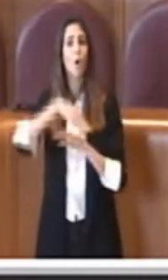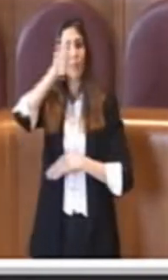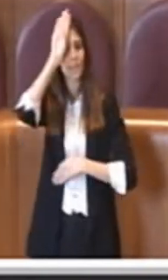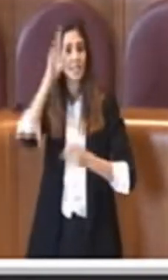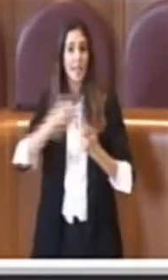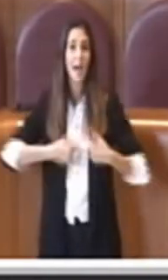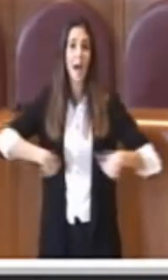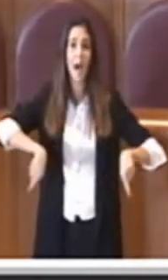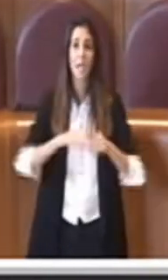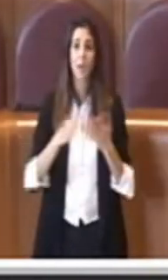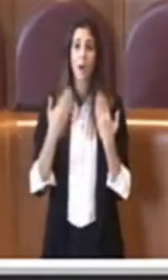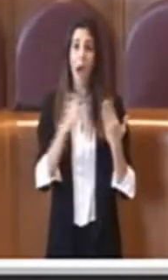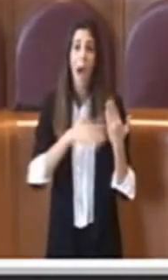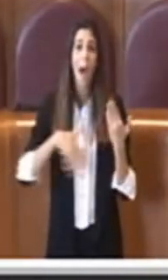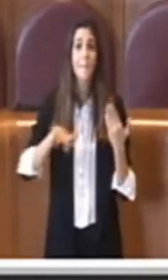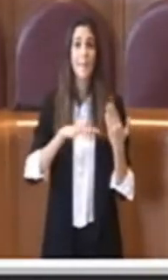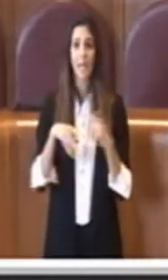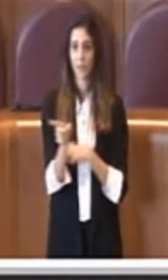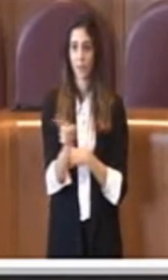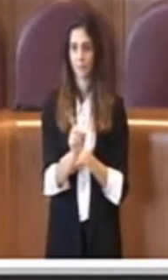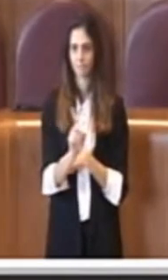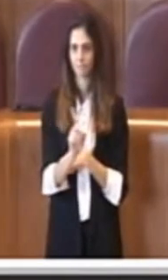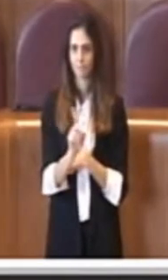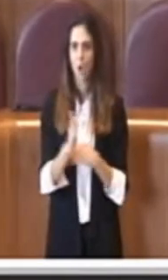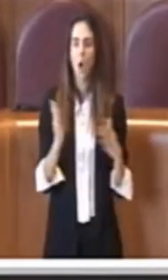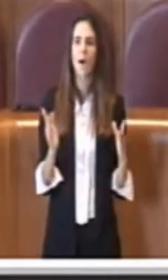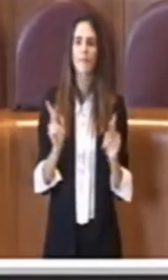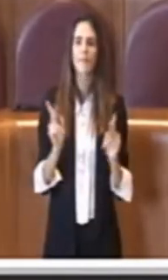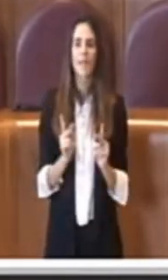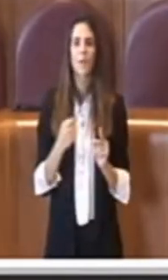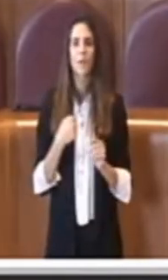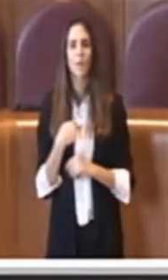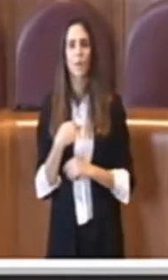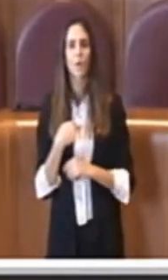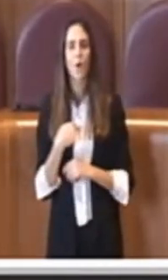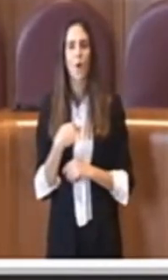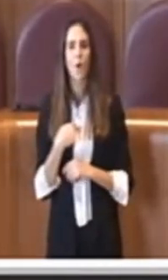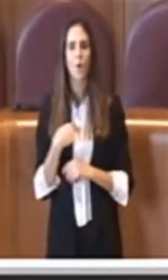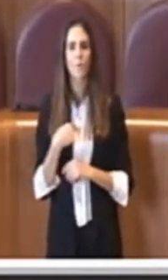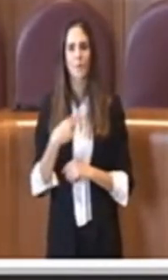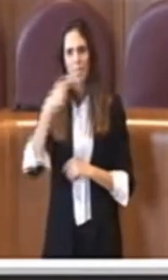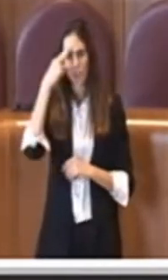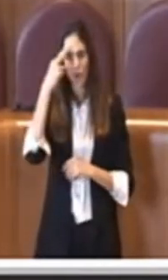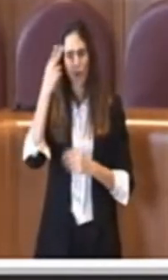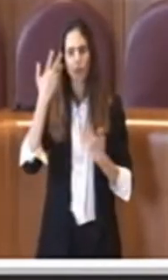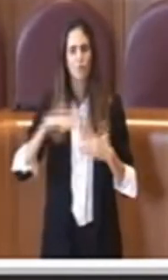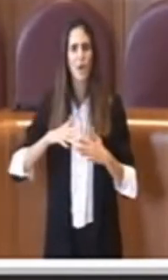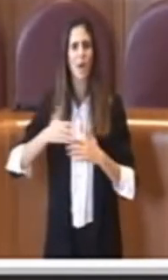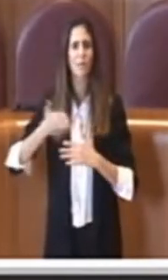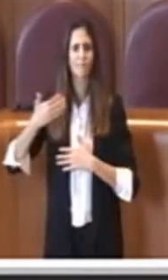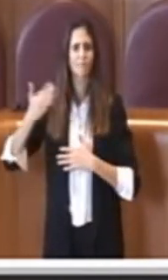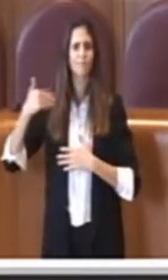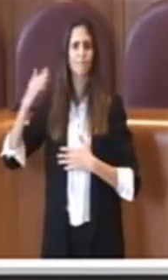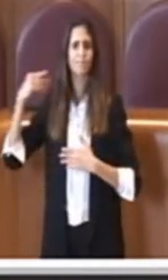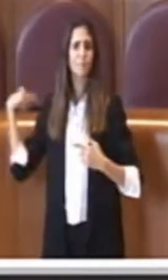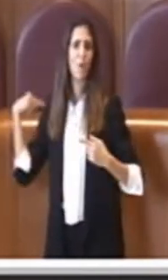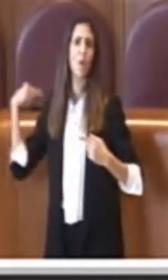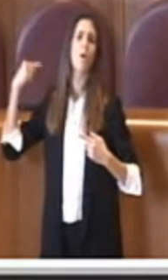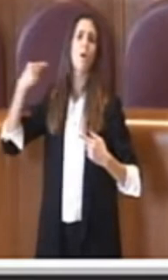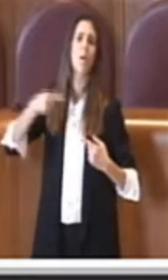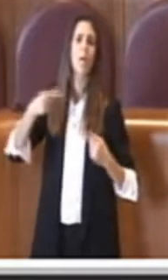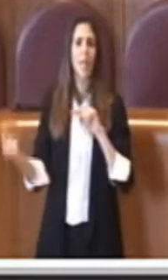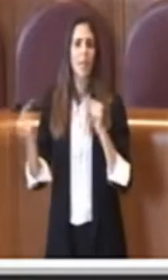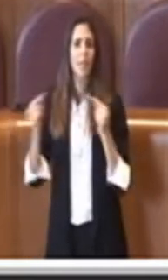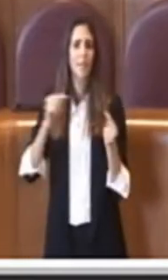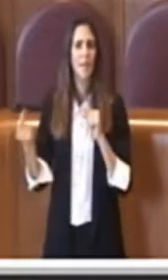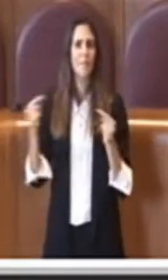diciamo, c'è stato, anzi è un dibattito che va avanti da tanti